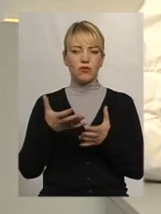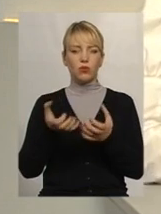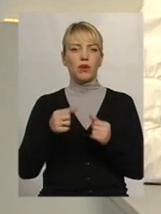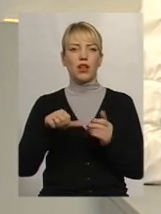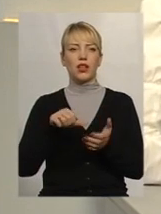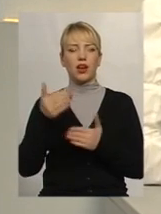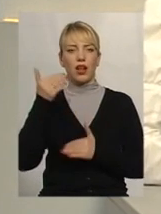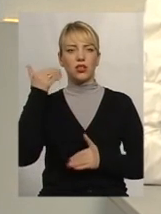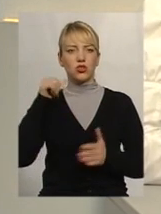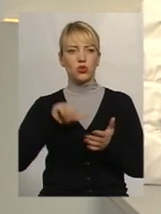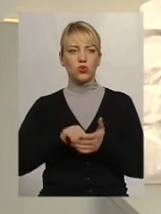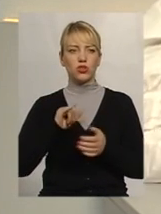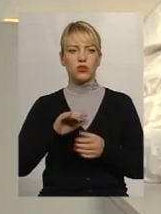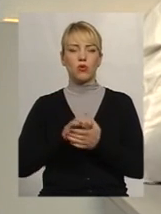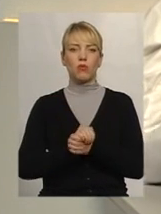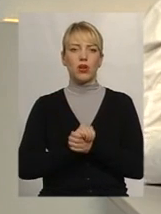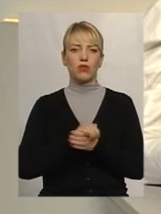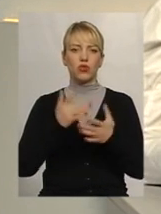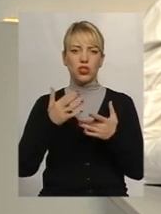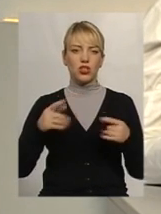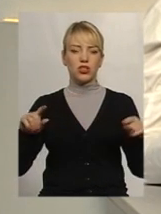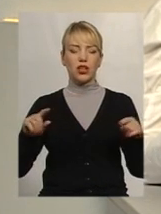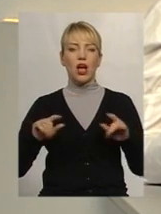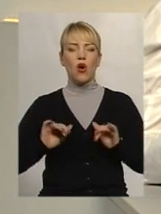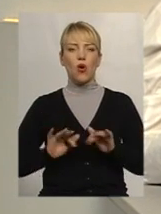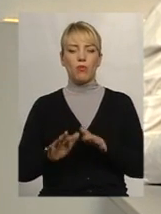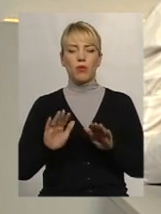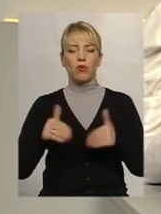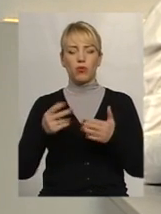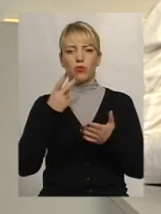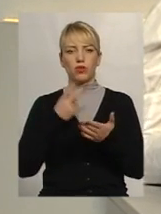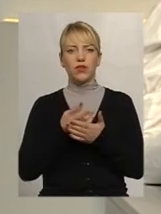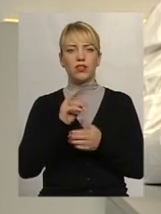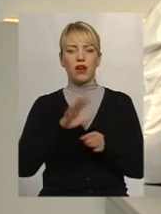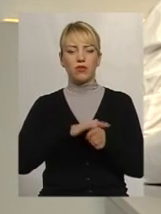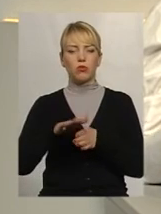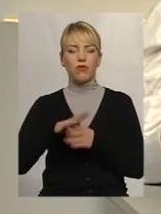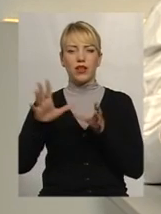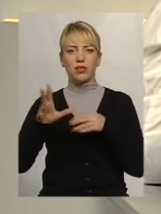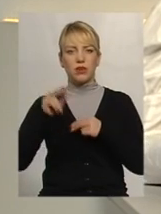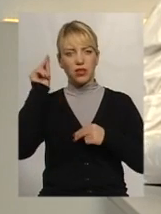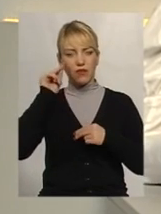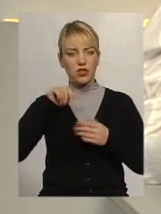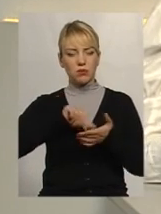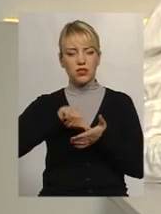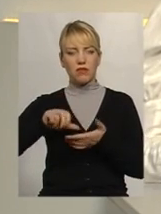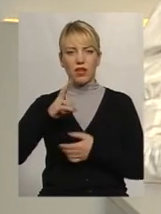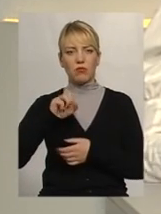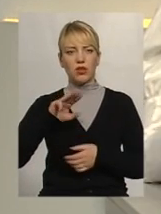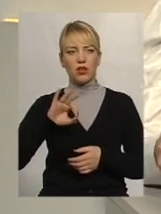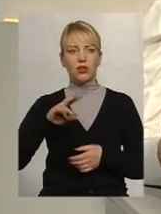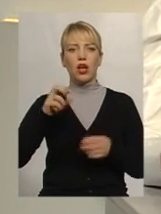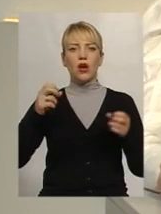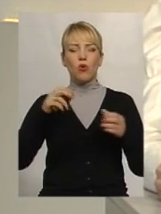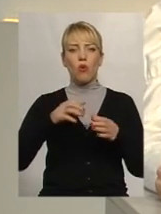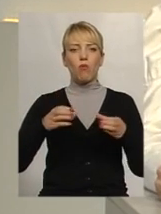участь в миротворчих різних операціях. Пропоную подивитися, як відбувалися спільні навчання з представниками НАТО у полку